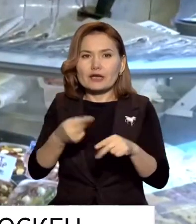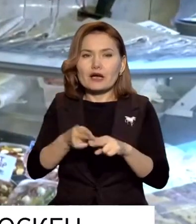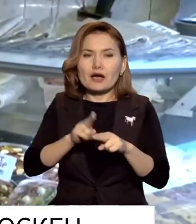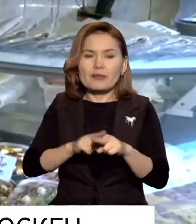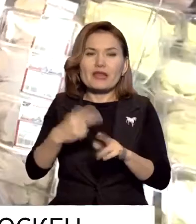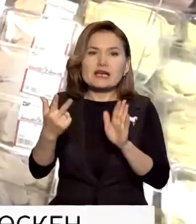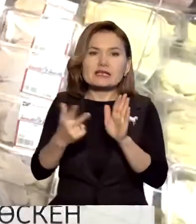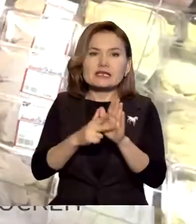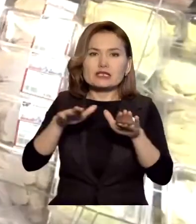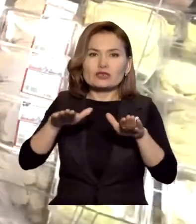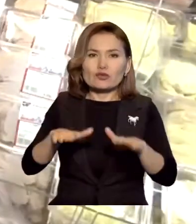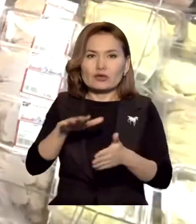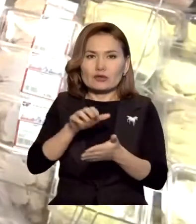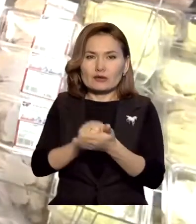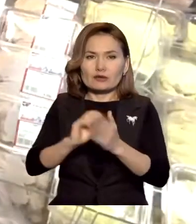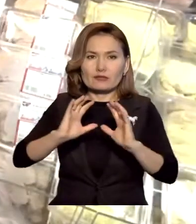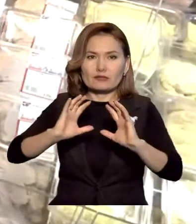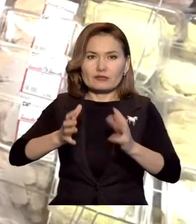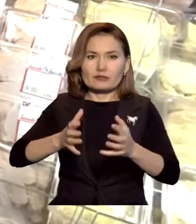сегізінші орынды түрекен.